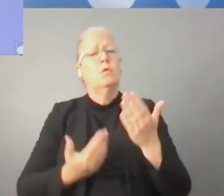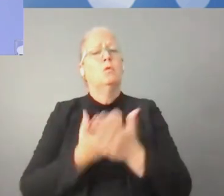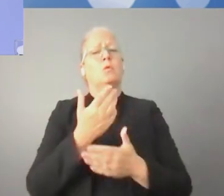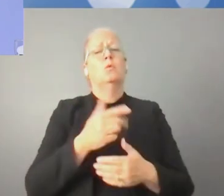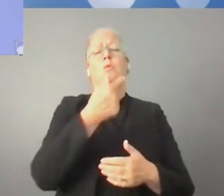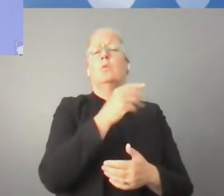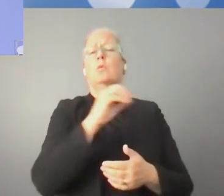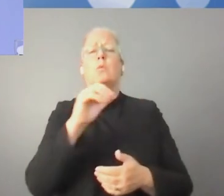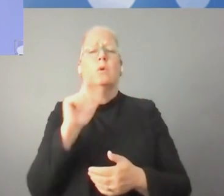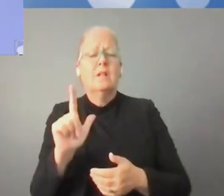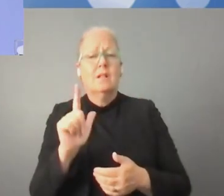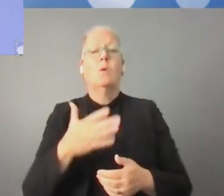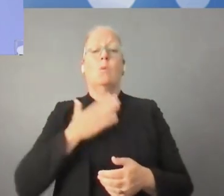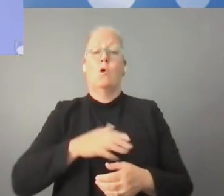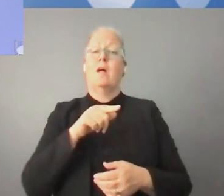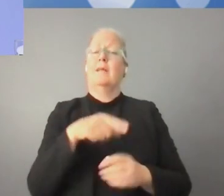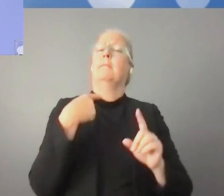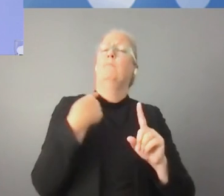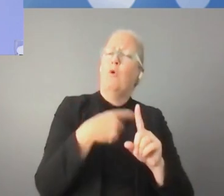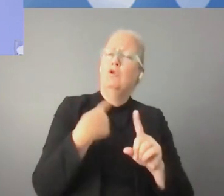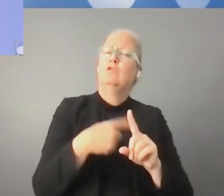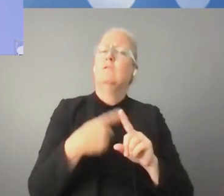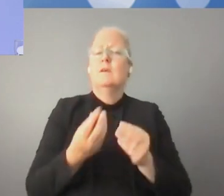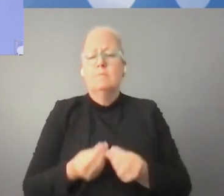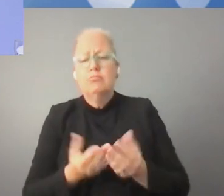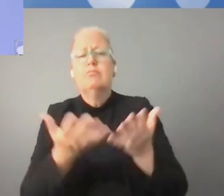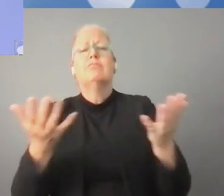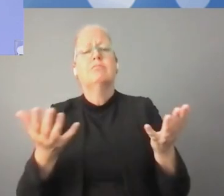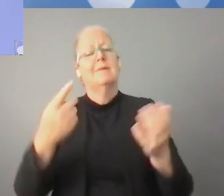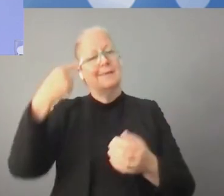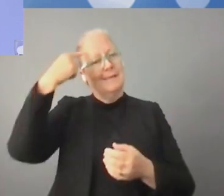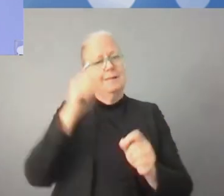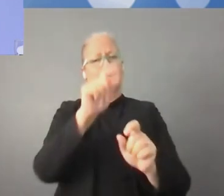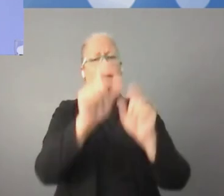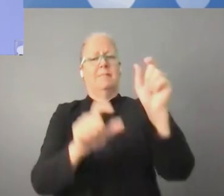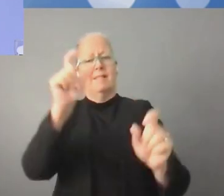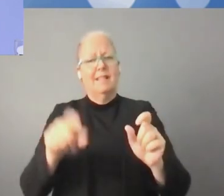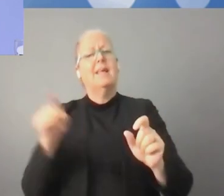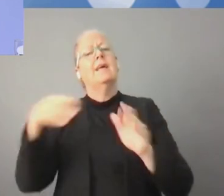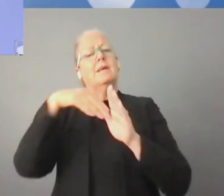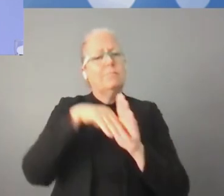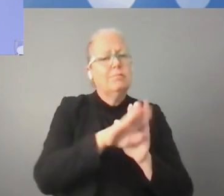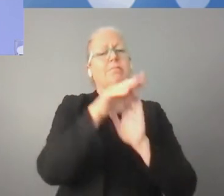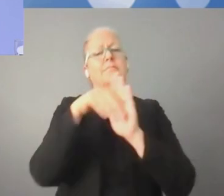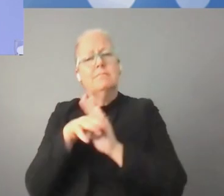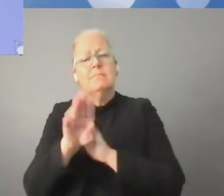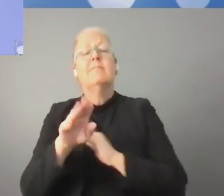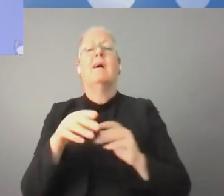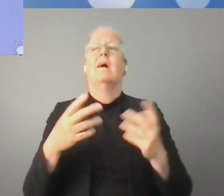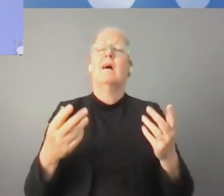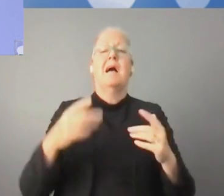أجل العمل بشكل عالمي. لأن تكون هذه الأدوات التقانية مستخدمة